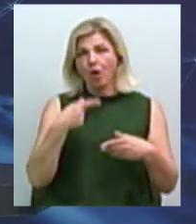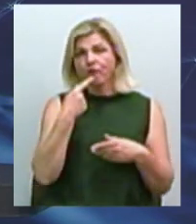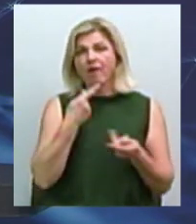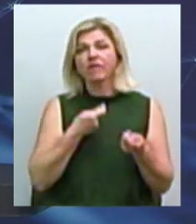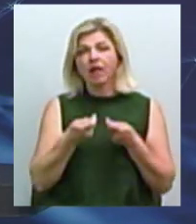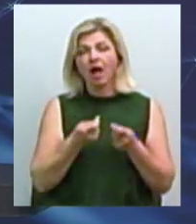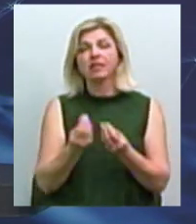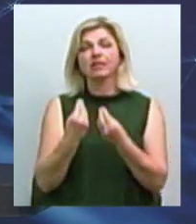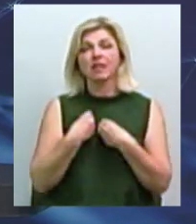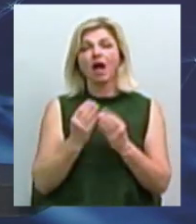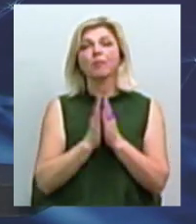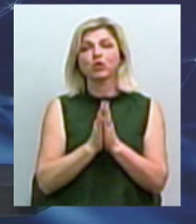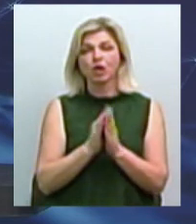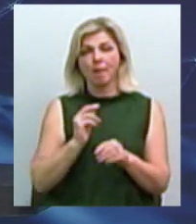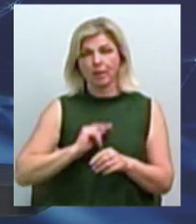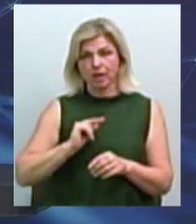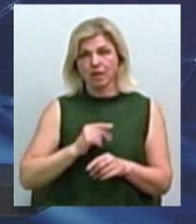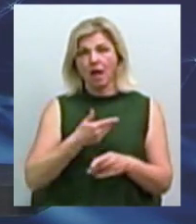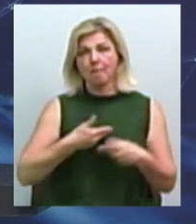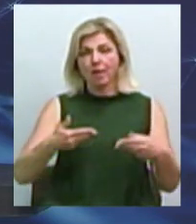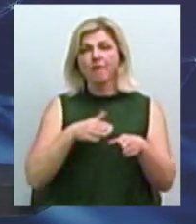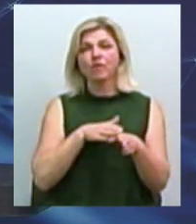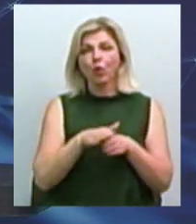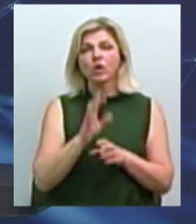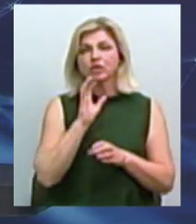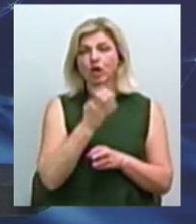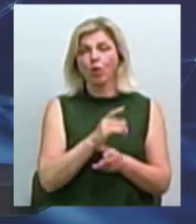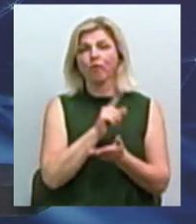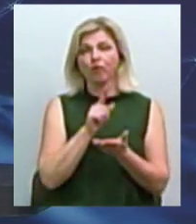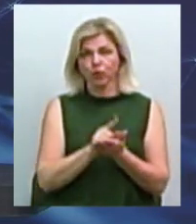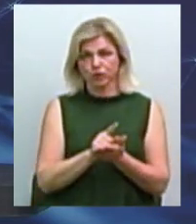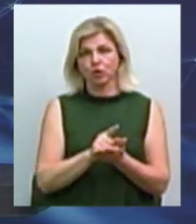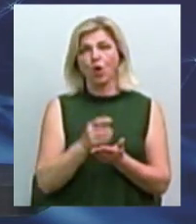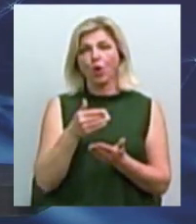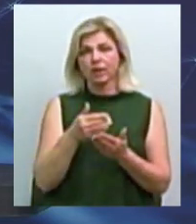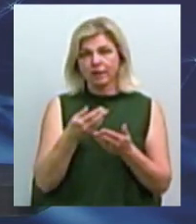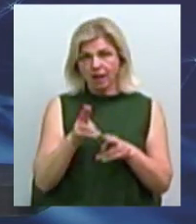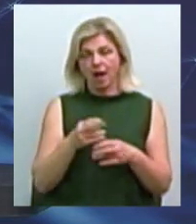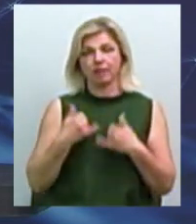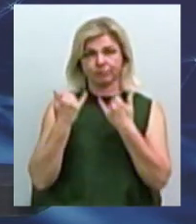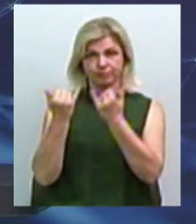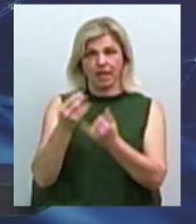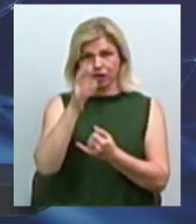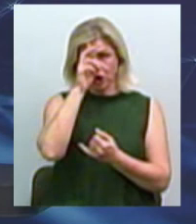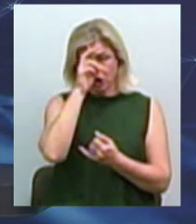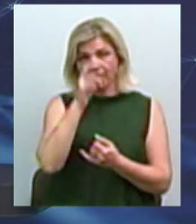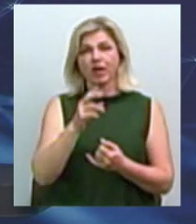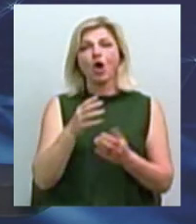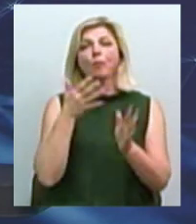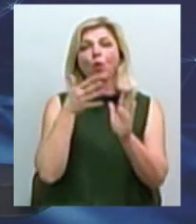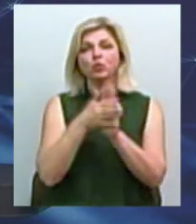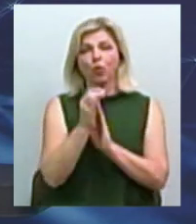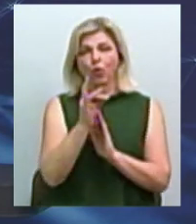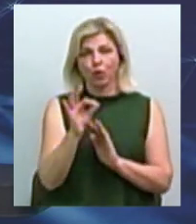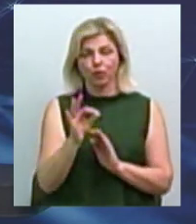нам, будь ласка, працювати, ми виконуємо дуже серйозну функцію від держави, ми забезпечуємо населення, дайте нам виконувати цю функцію прозоро,